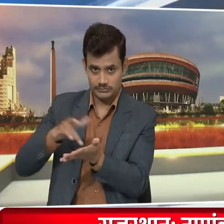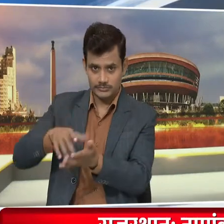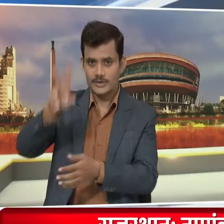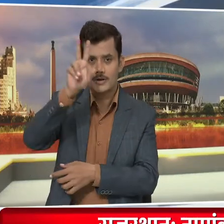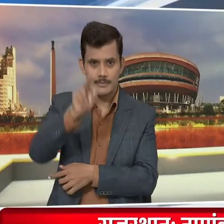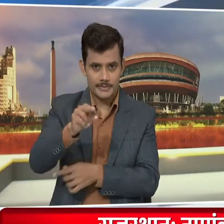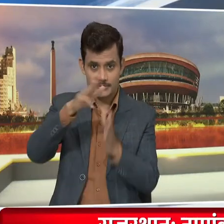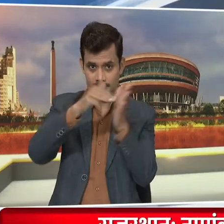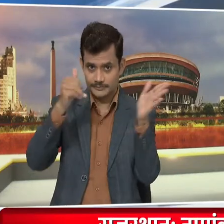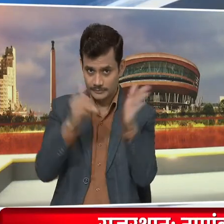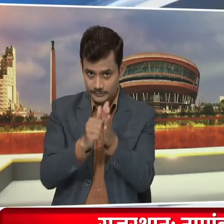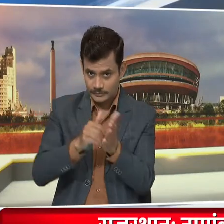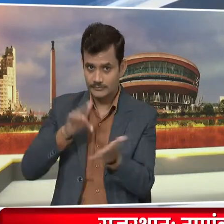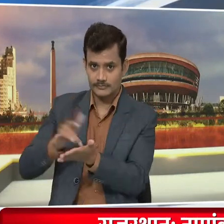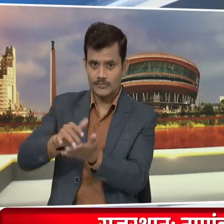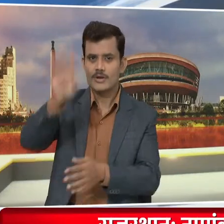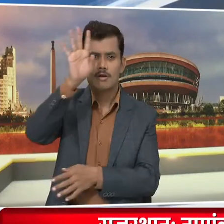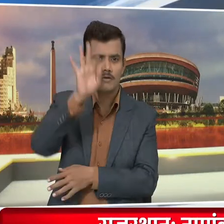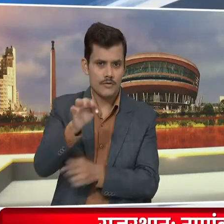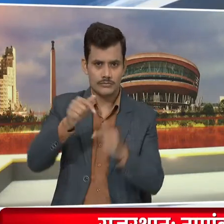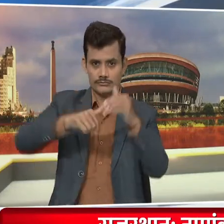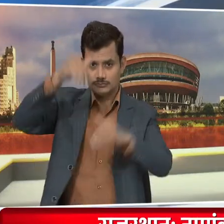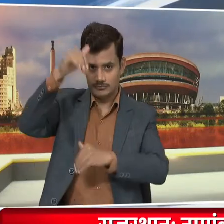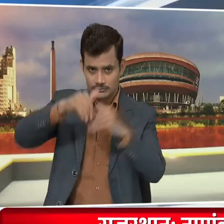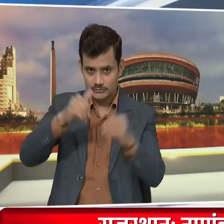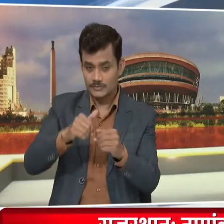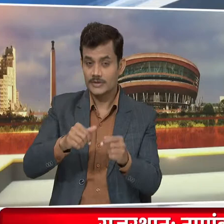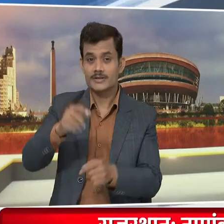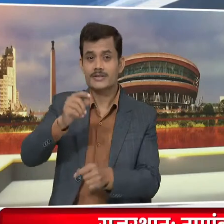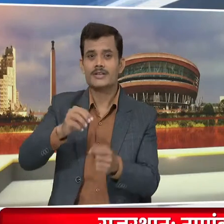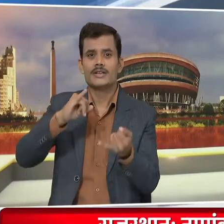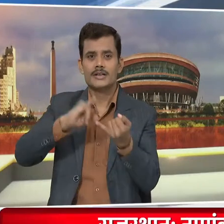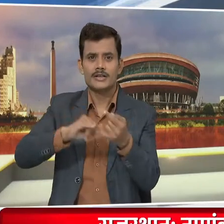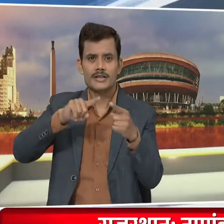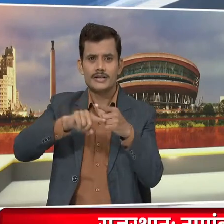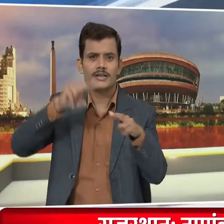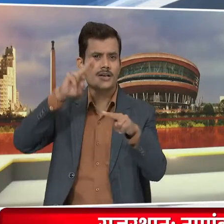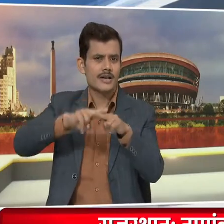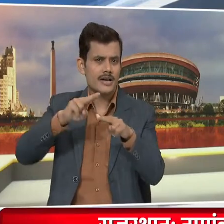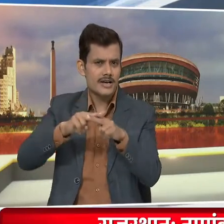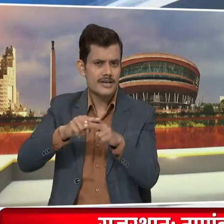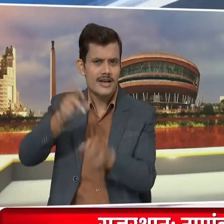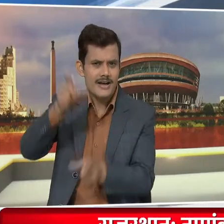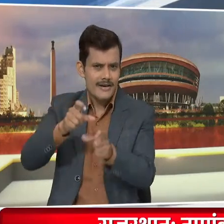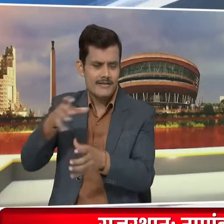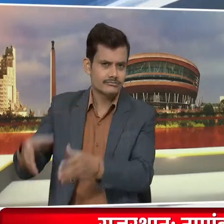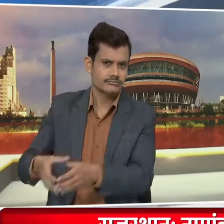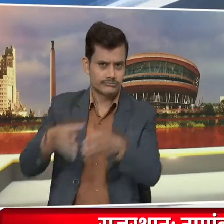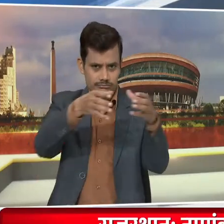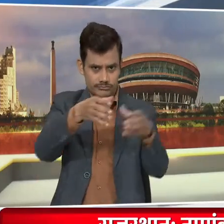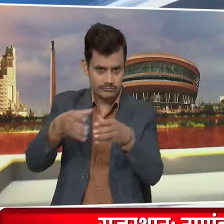मिजोरम की सभी 40 सीटों पर मतदान के लिए रवाना हूंगी पोलिंग पार्टी